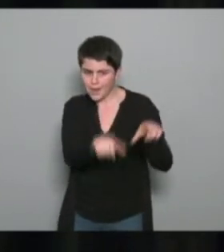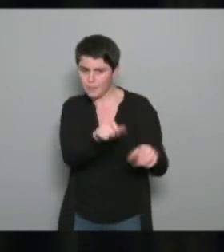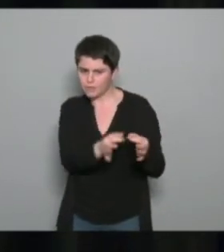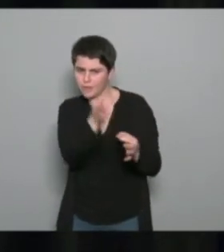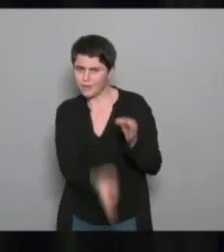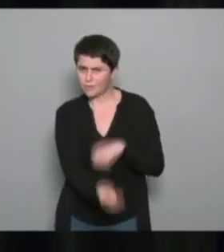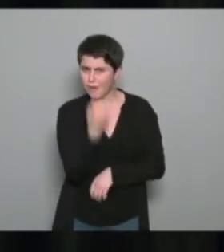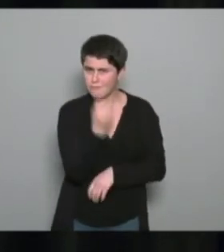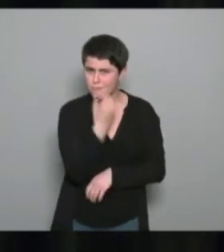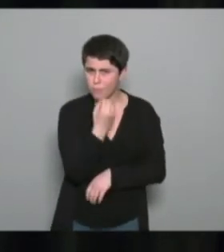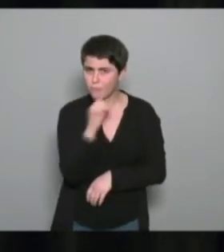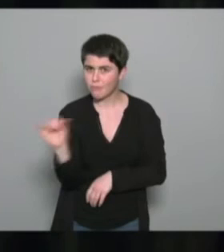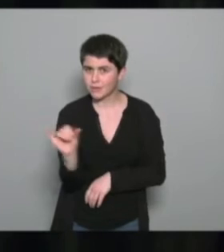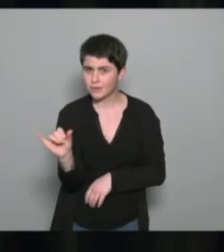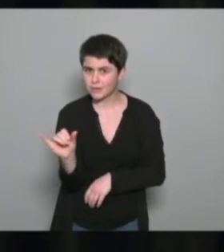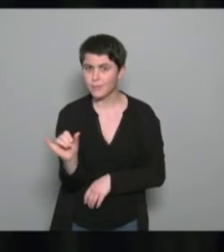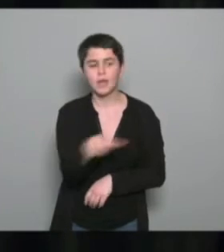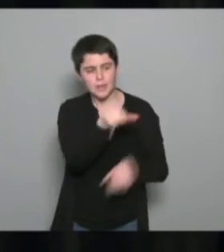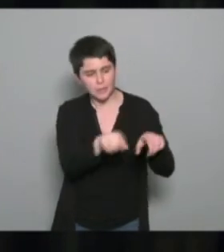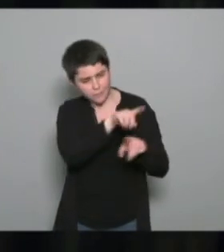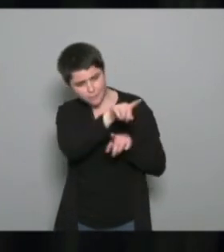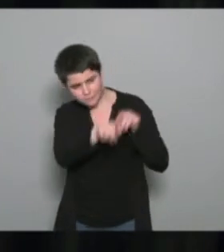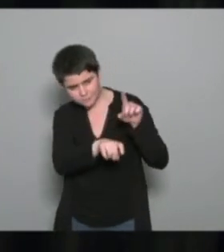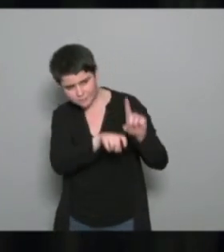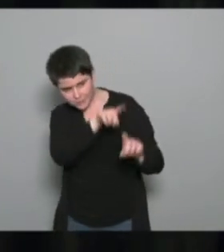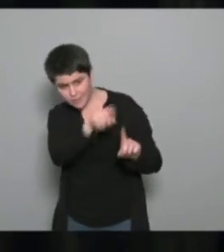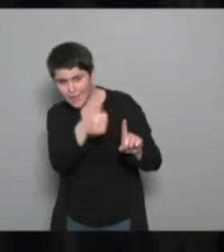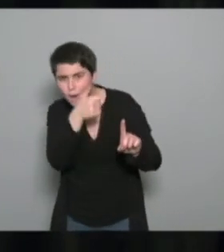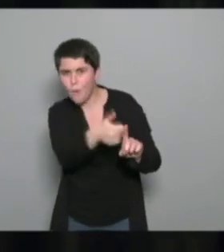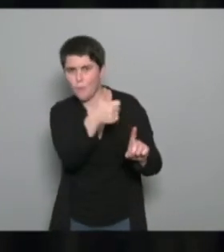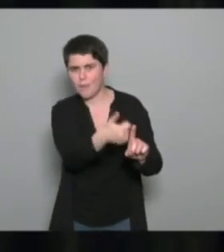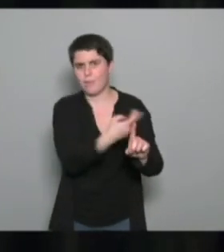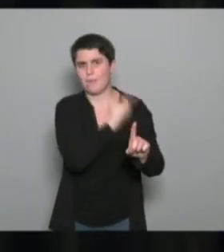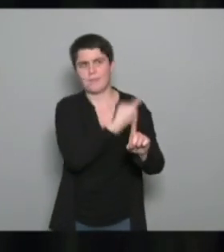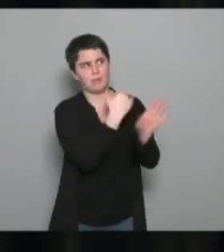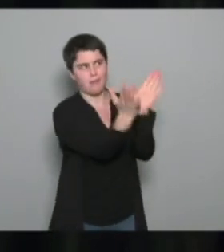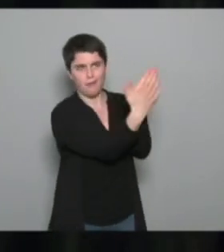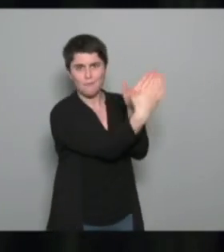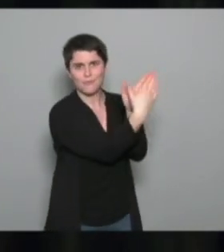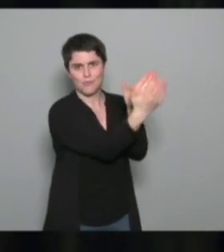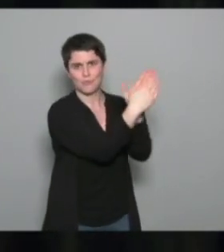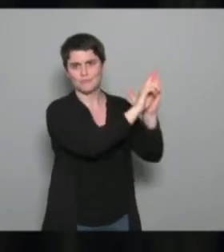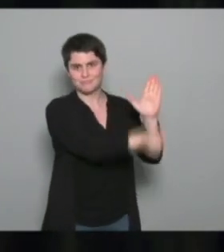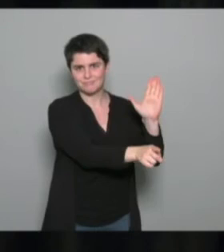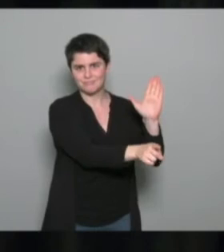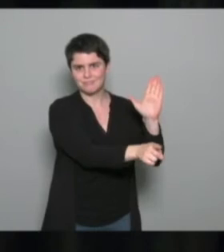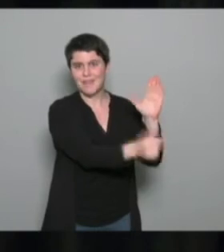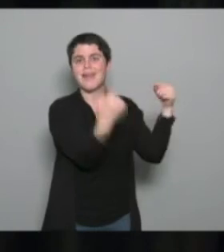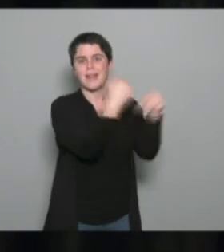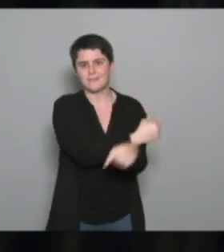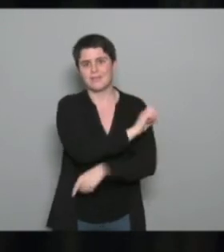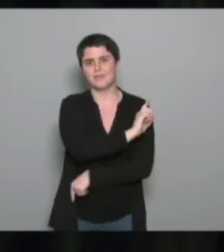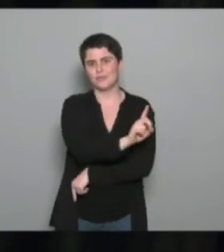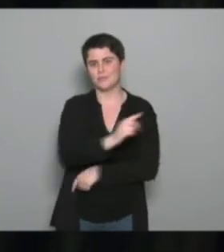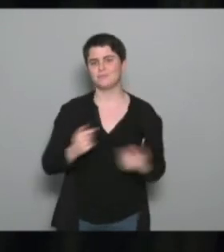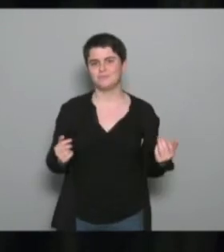assidus ce sont les personnes en les questionnant un petit peu en fait qui ont demandé à leur médecin une prescription médicale mais pas l'inverse et déjà je pense qu